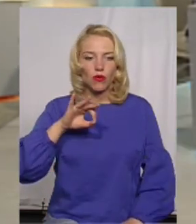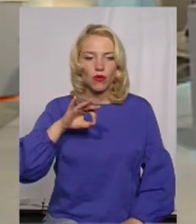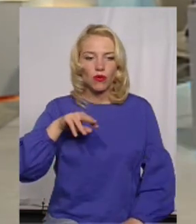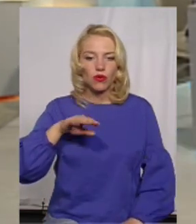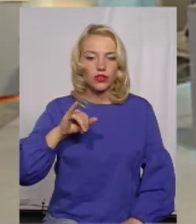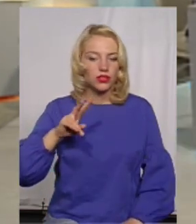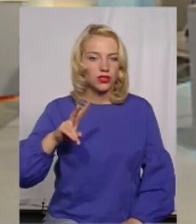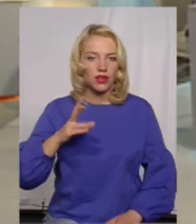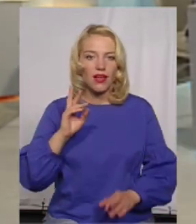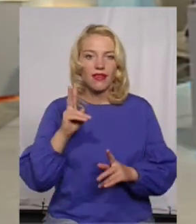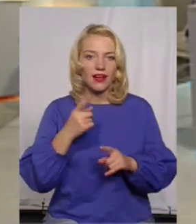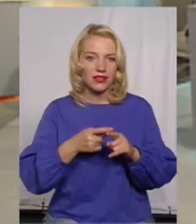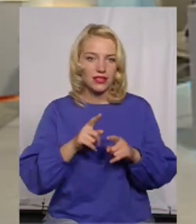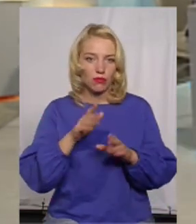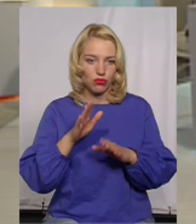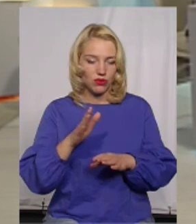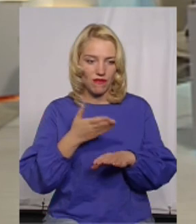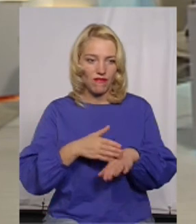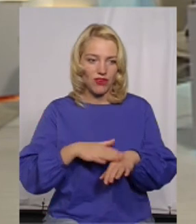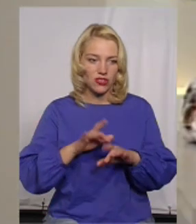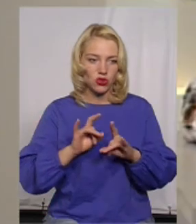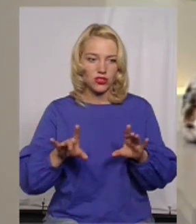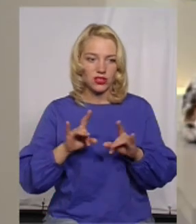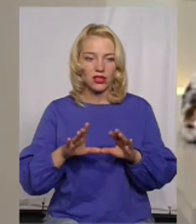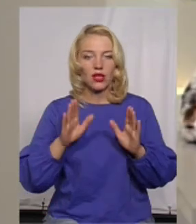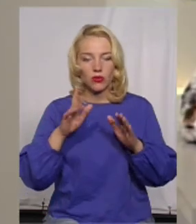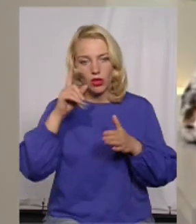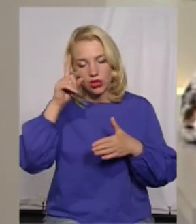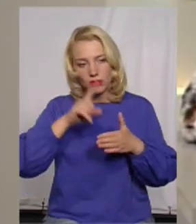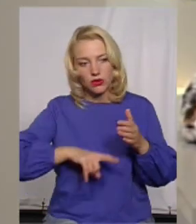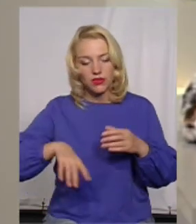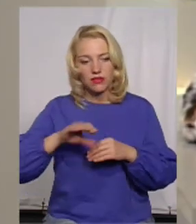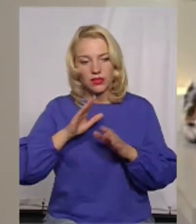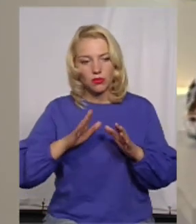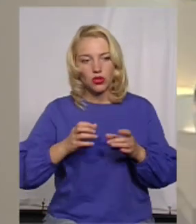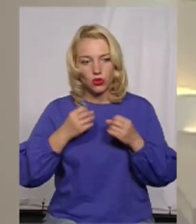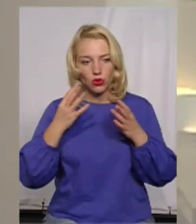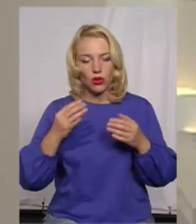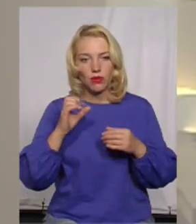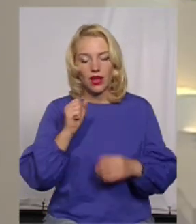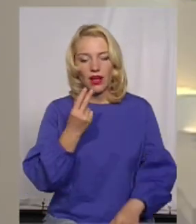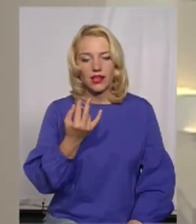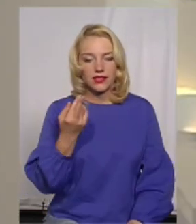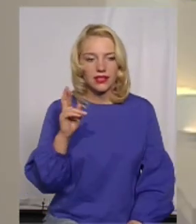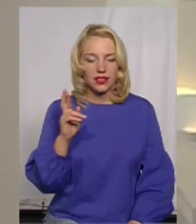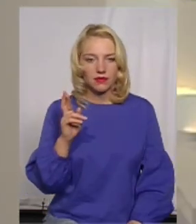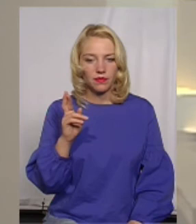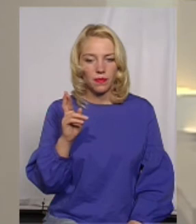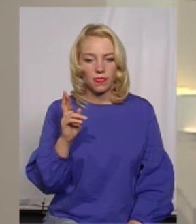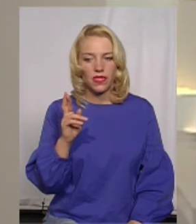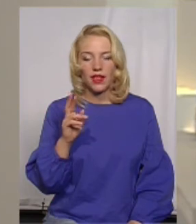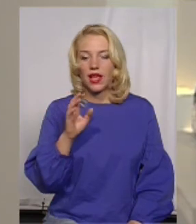буде, тут важко сказати. Ну, будемо сподіватися, що все буде добре і акція... Ні,